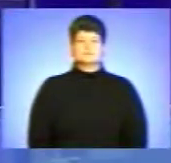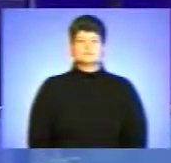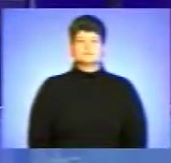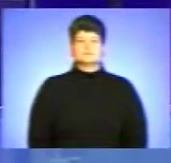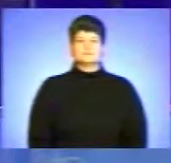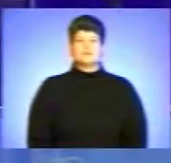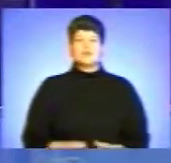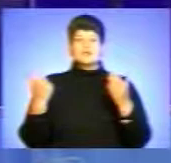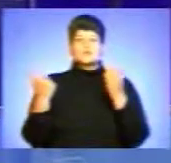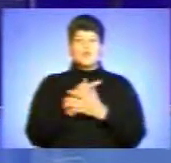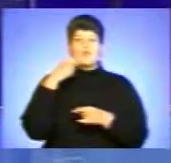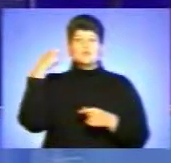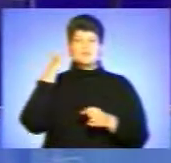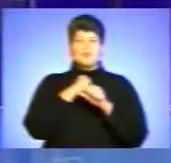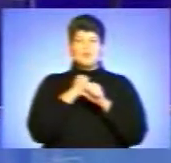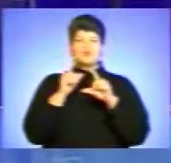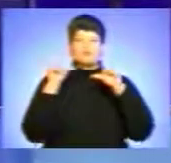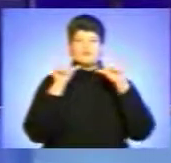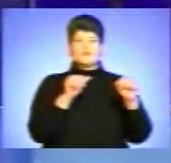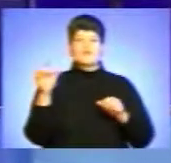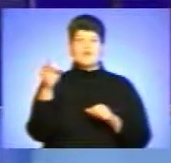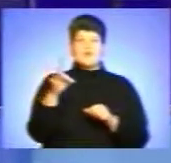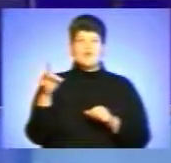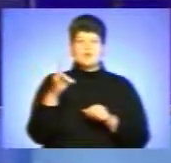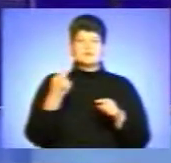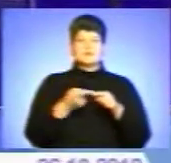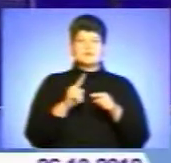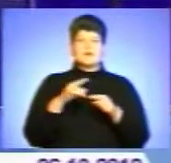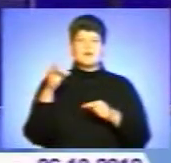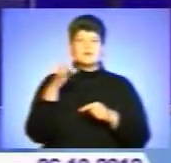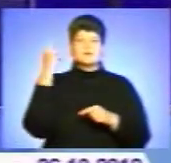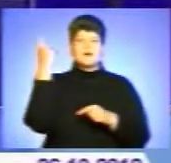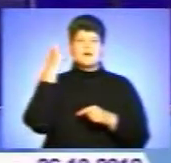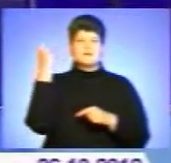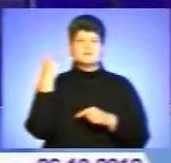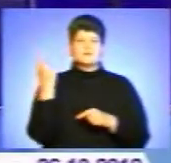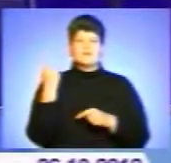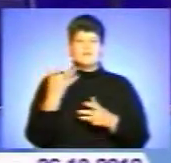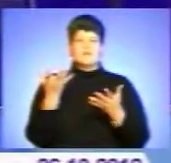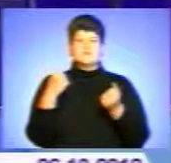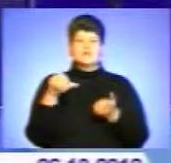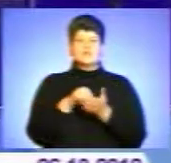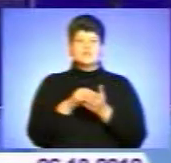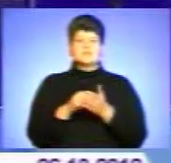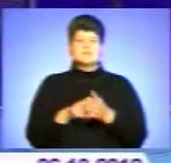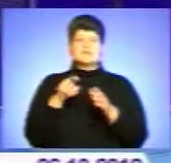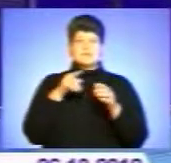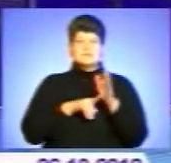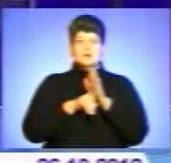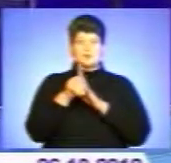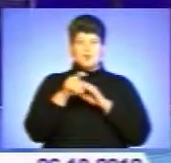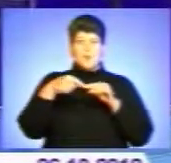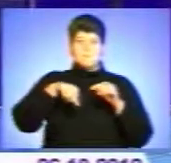І знову президент з робочою поїздкою в регіоні. Цього разу на Харківщині Віктор Янукович взяв участь у запуску боріння першої